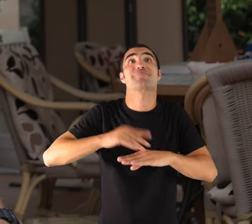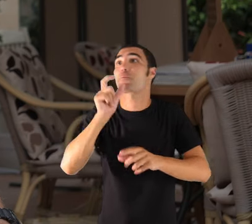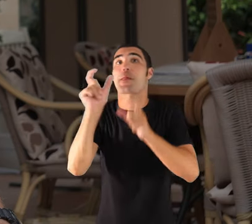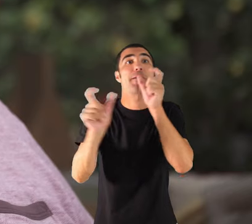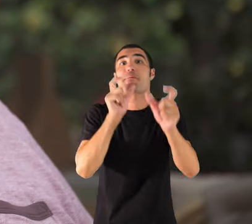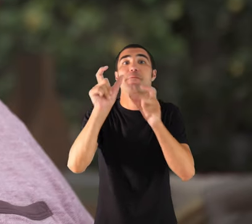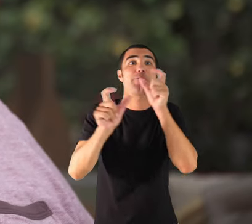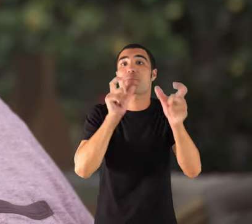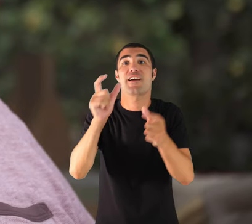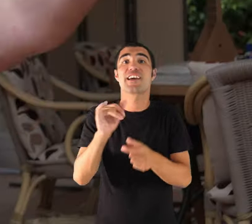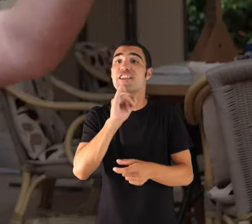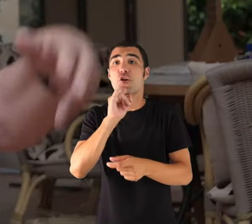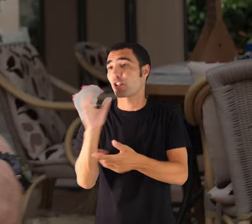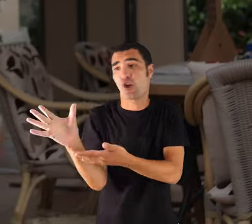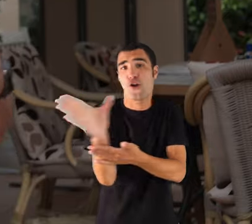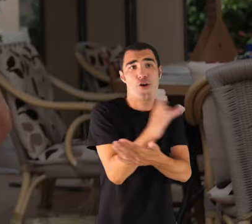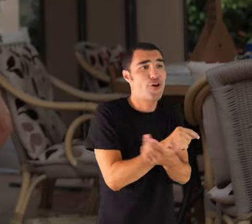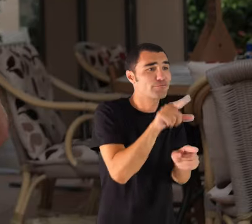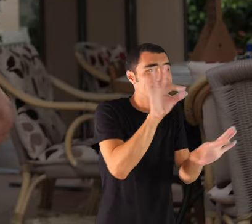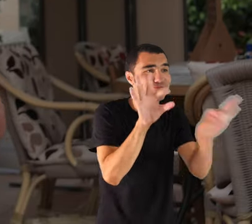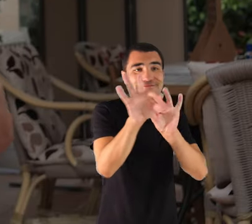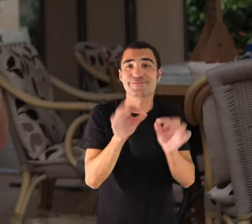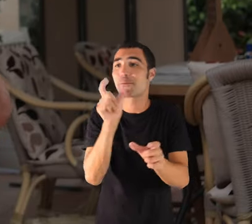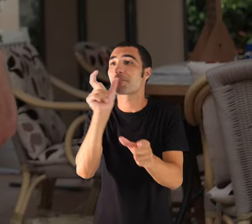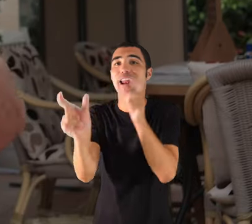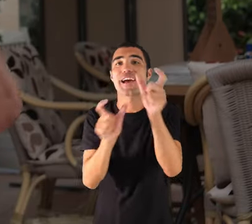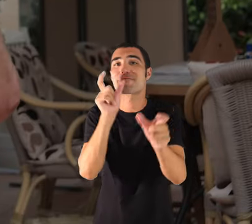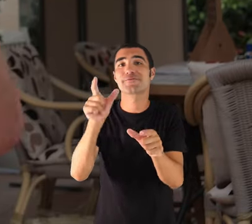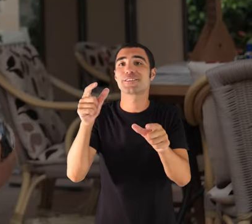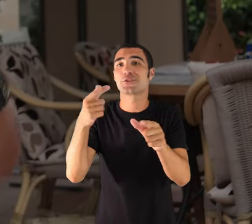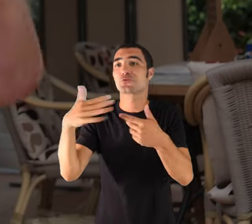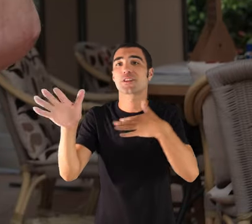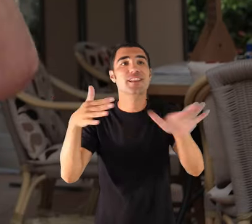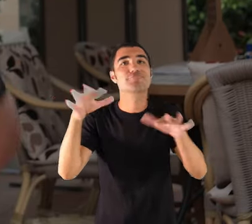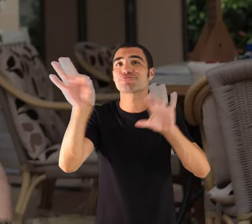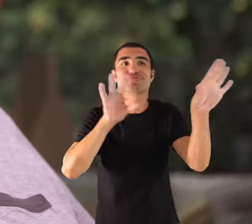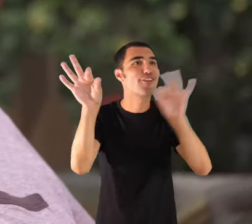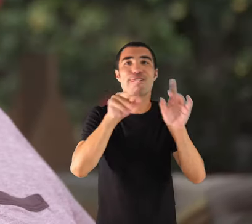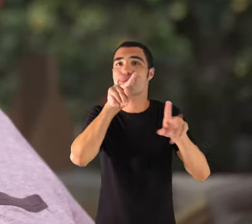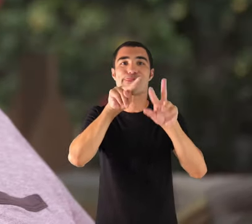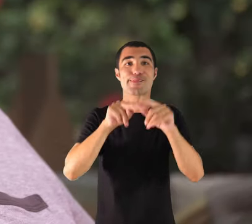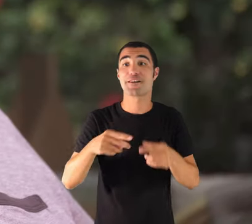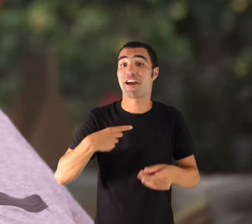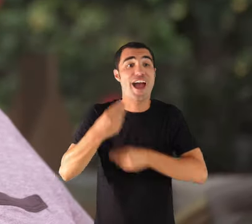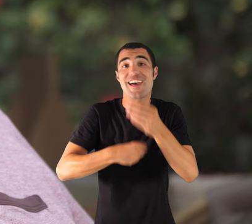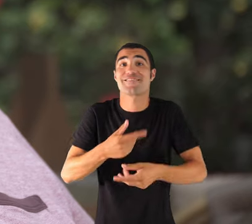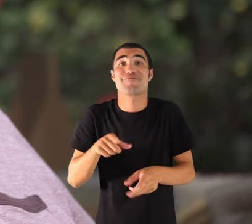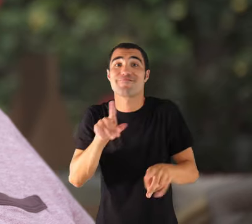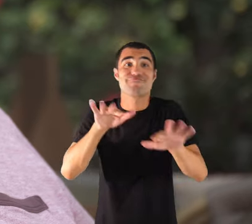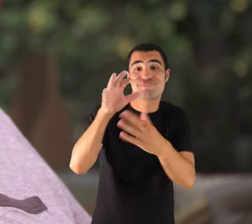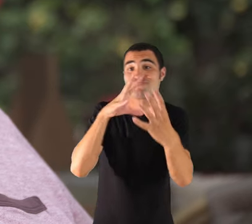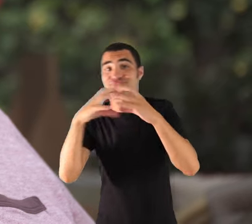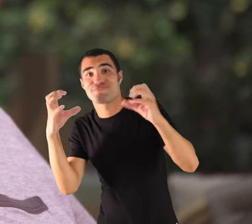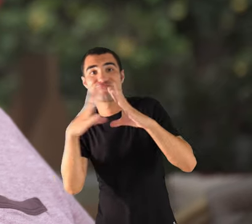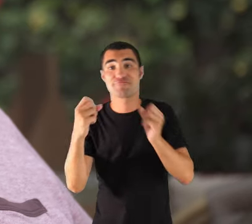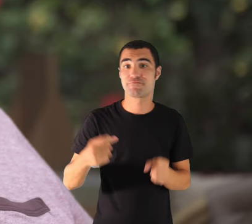paraula de tots els idiomes. Vaig vam aprenguent paraules freutes i feia el que poguïm. Un compañero nostre, que era en